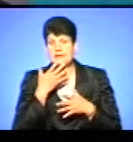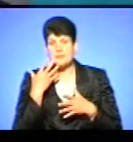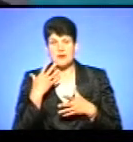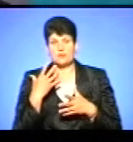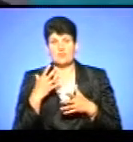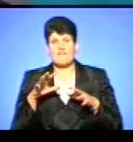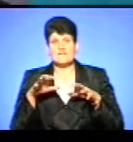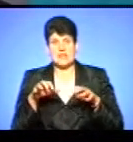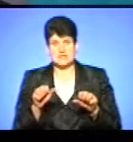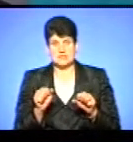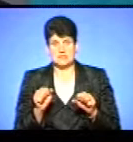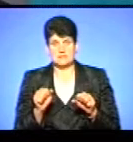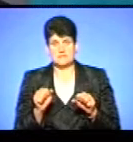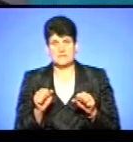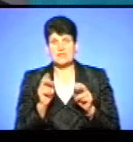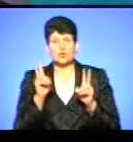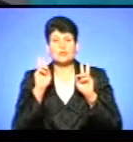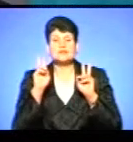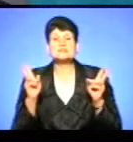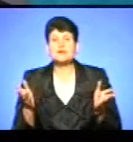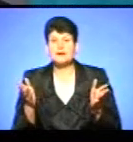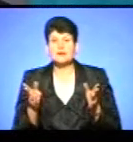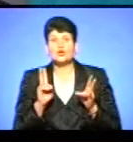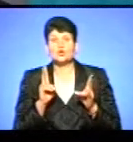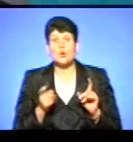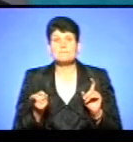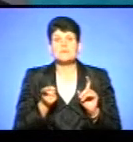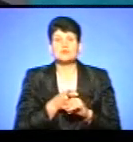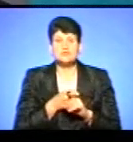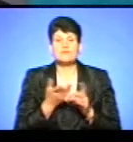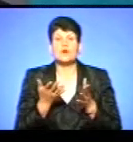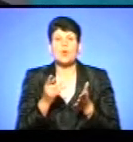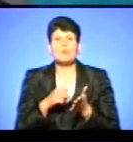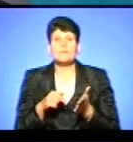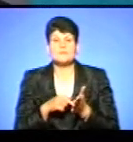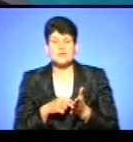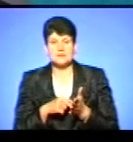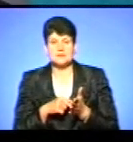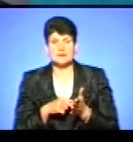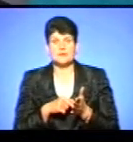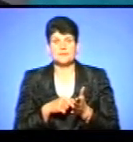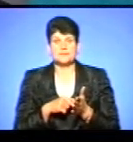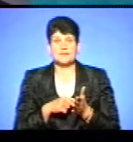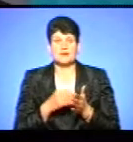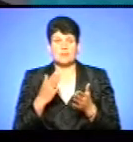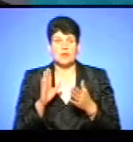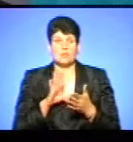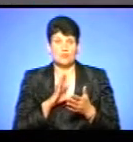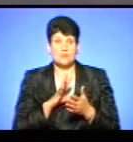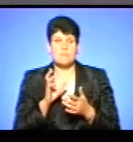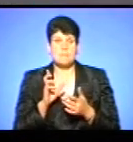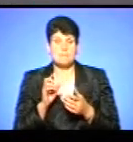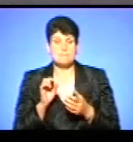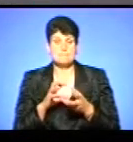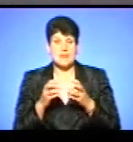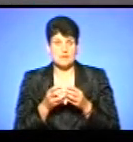утримувача. Тобто ніхто не знає, хто підключився, в якому місці. Якщо б був балансу утримувач, він би за них відповідав. І